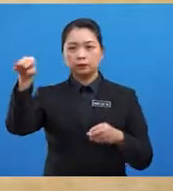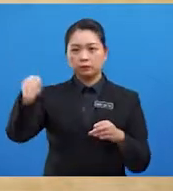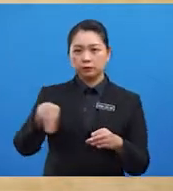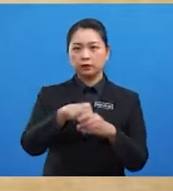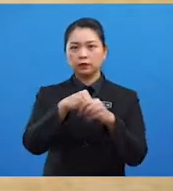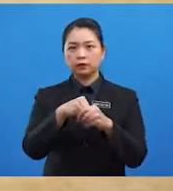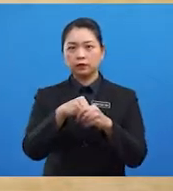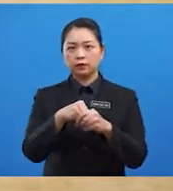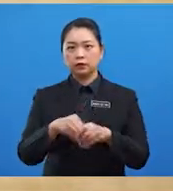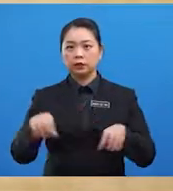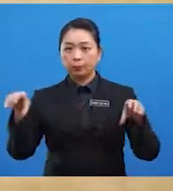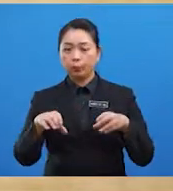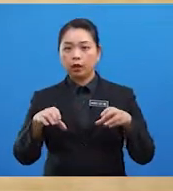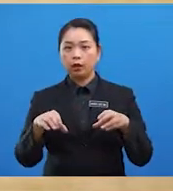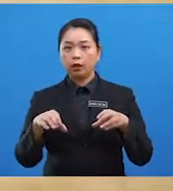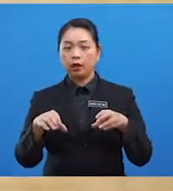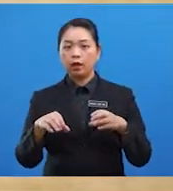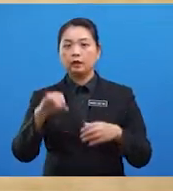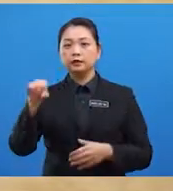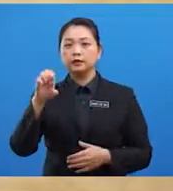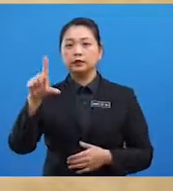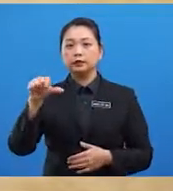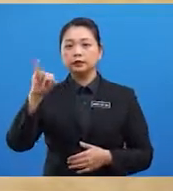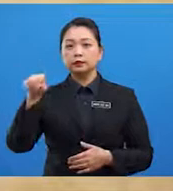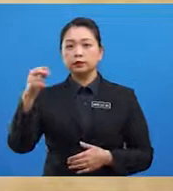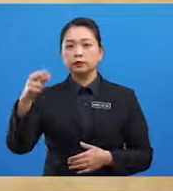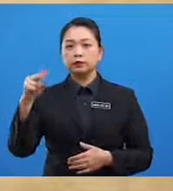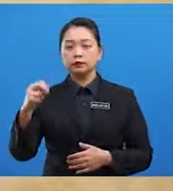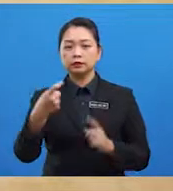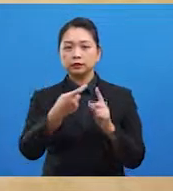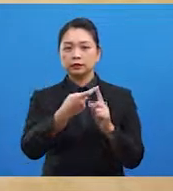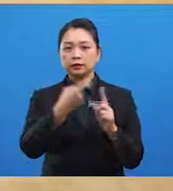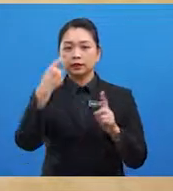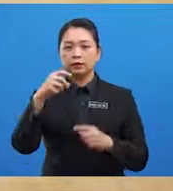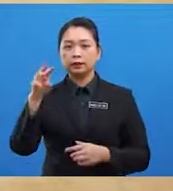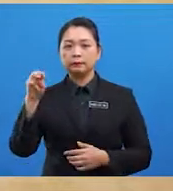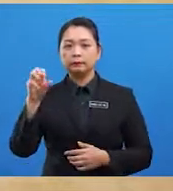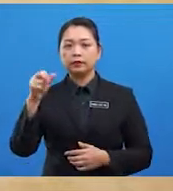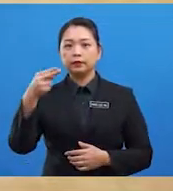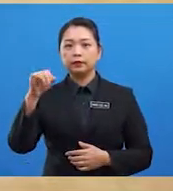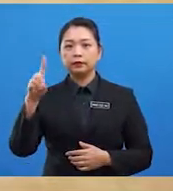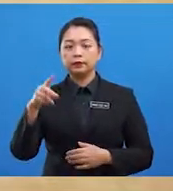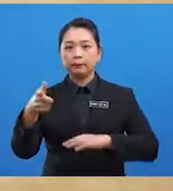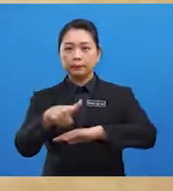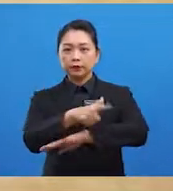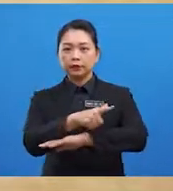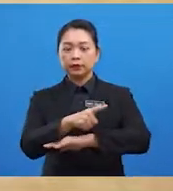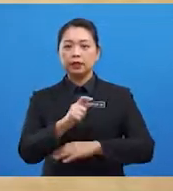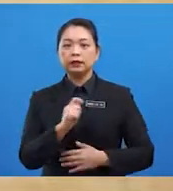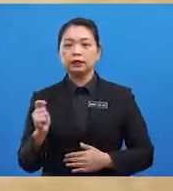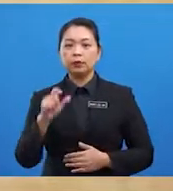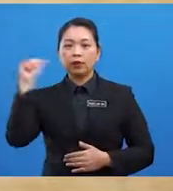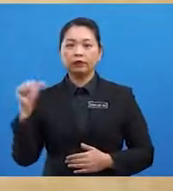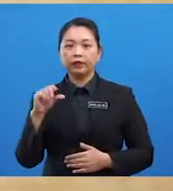mengendalikan penjelajahan dari Malindi pantai Timur Afrika hingga ke Kalikut